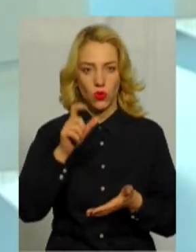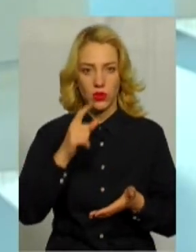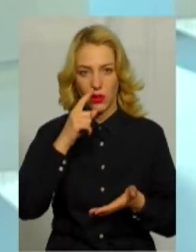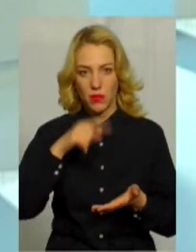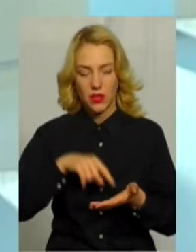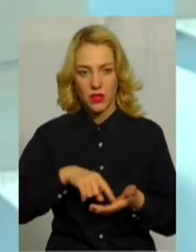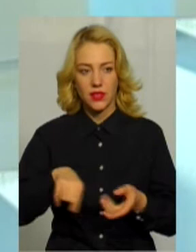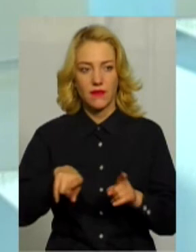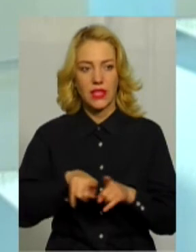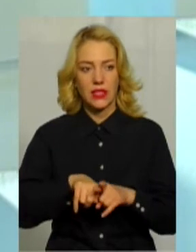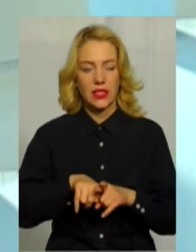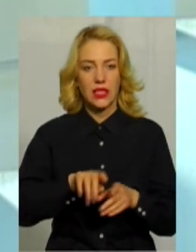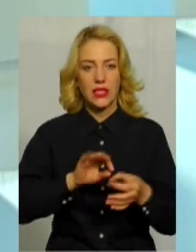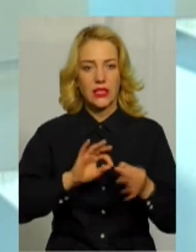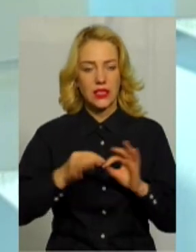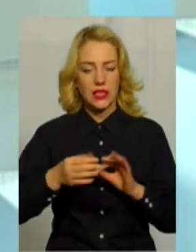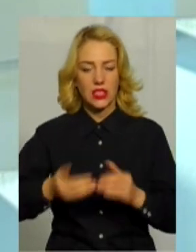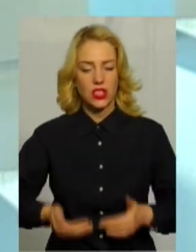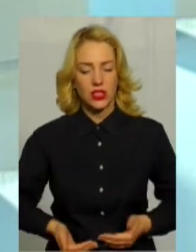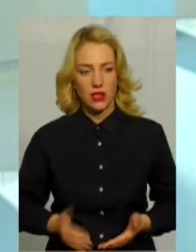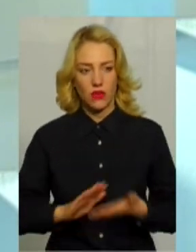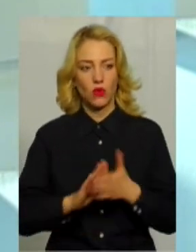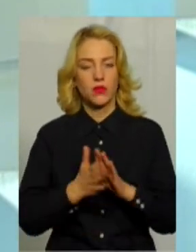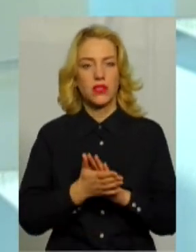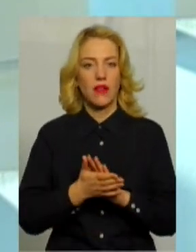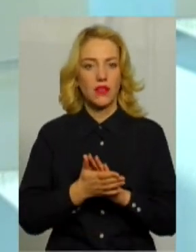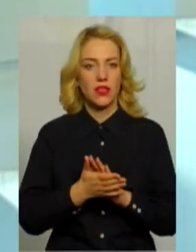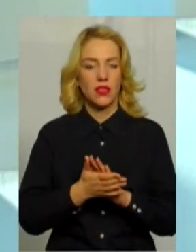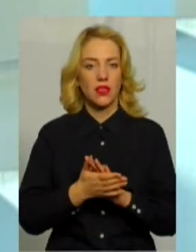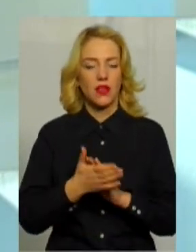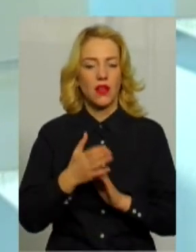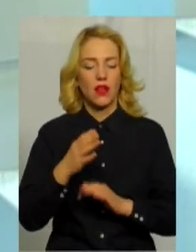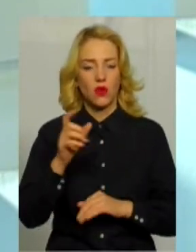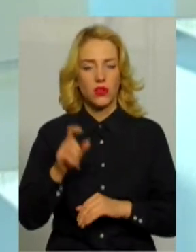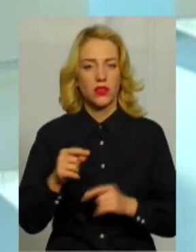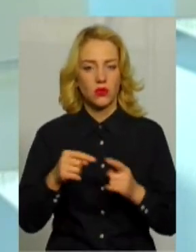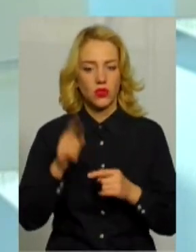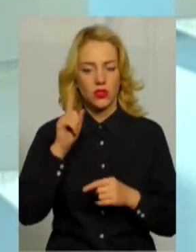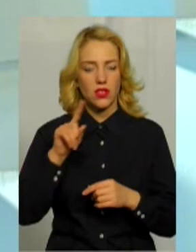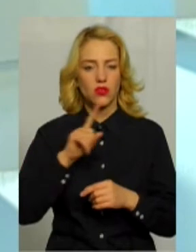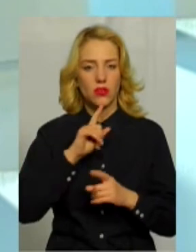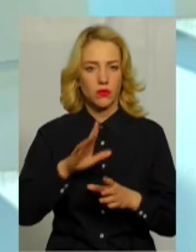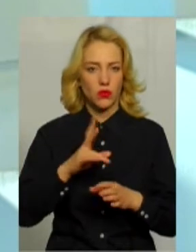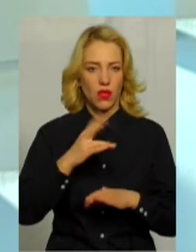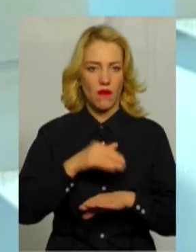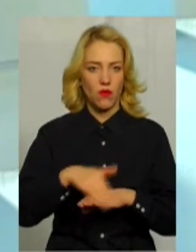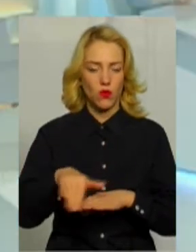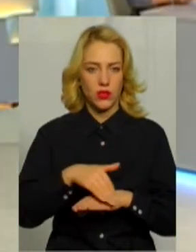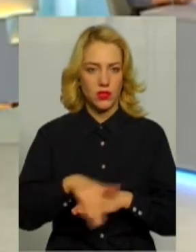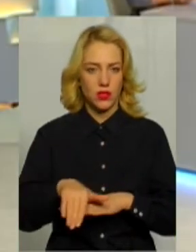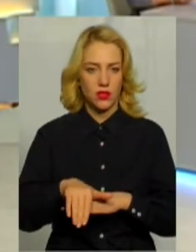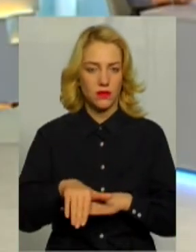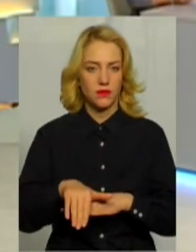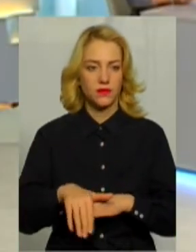в такій складній життєвій обставині, вона точно знає, що вона не буде залишена на вулиці і